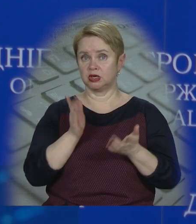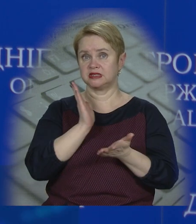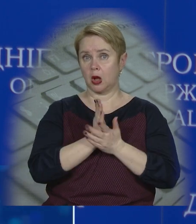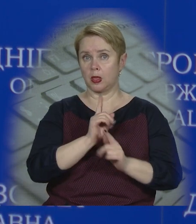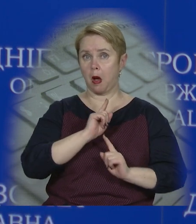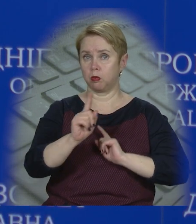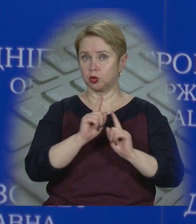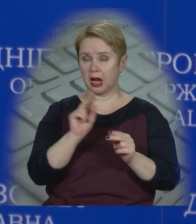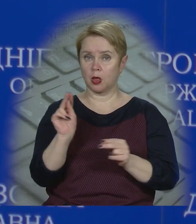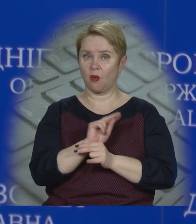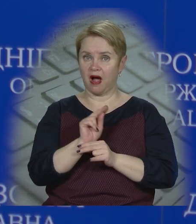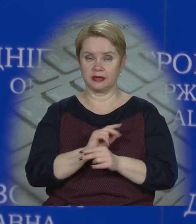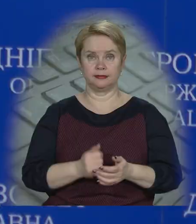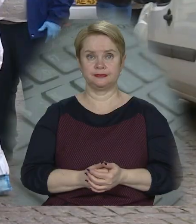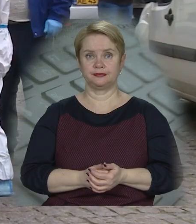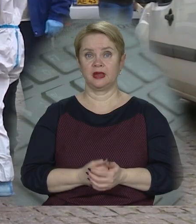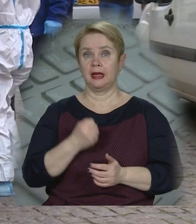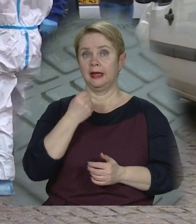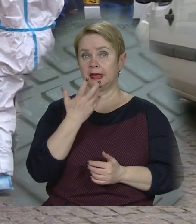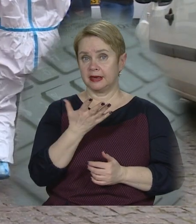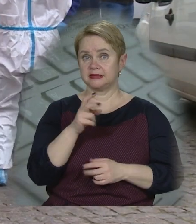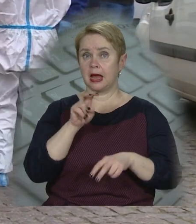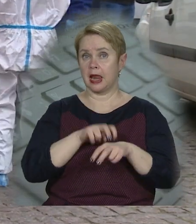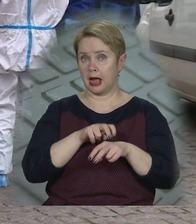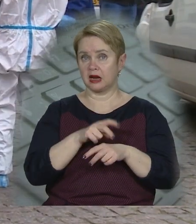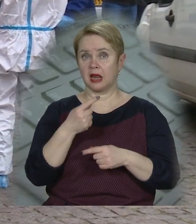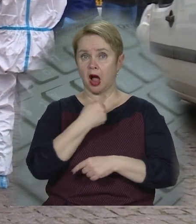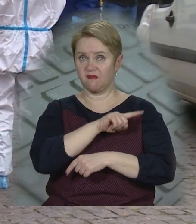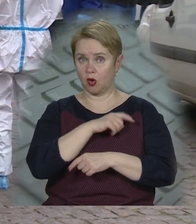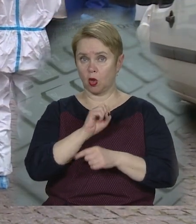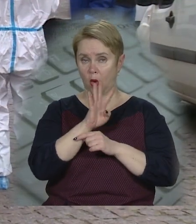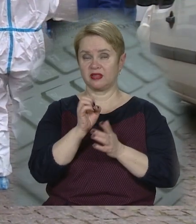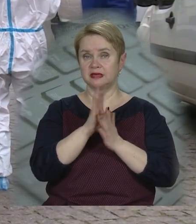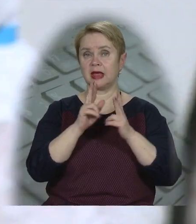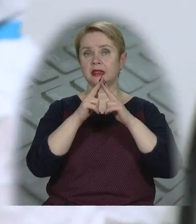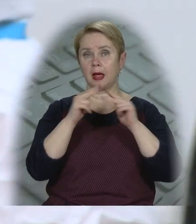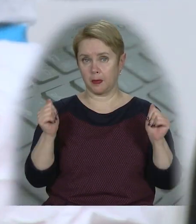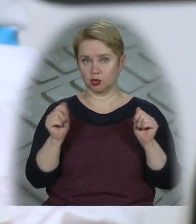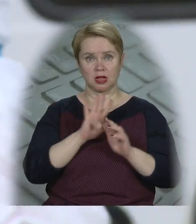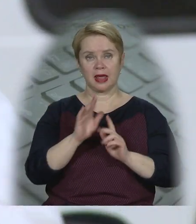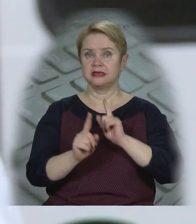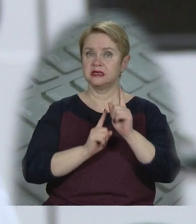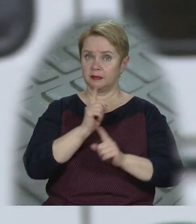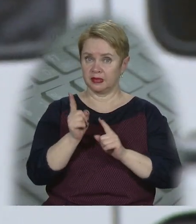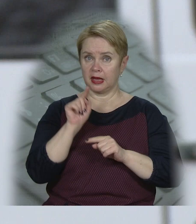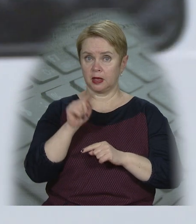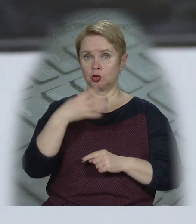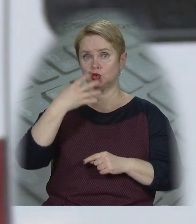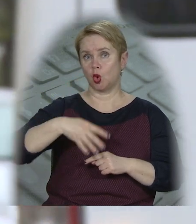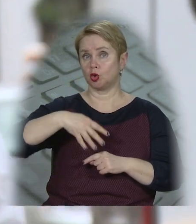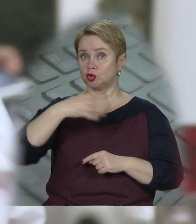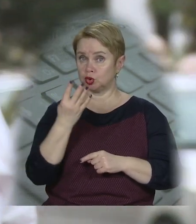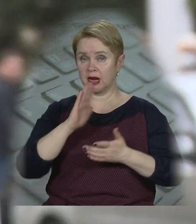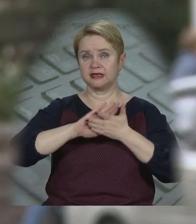знаходяться на амбулаторному лікуванні. Кількість лікарень для хворих на COVID на Дніпропетровщині не змінилась. Їх